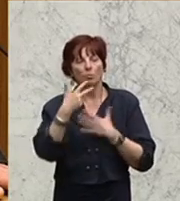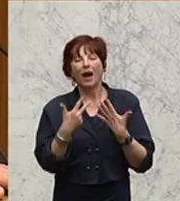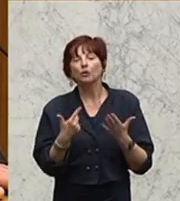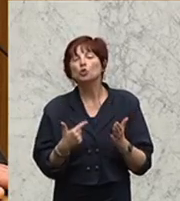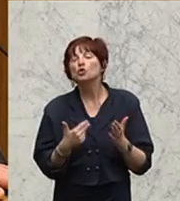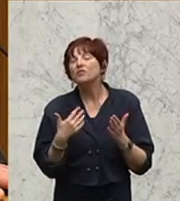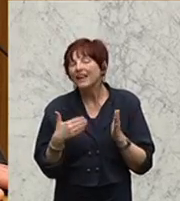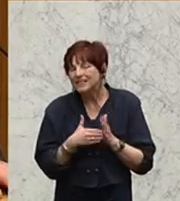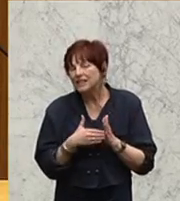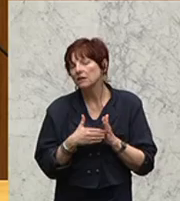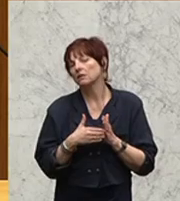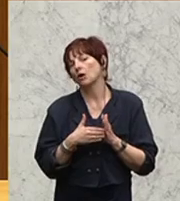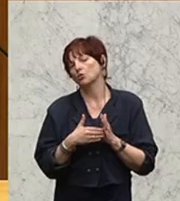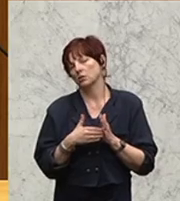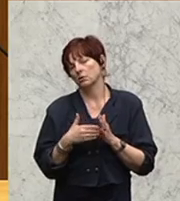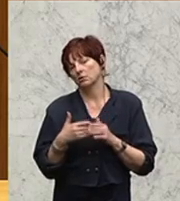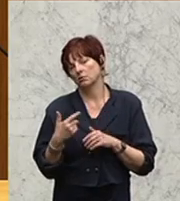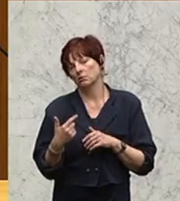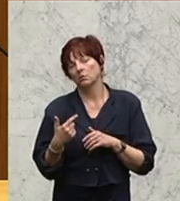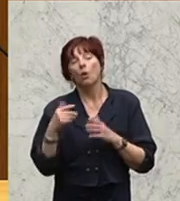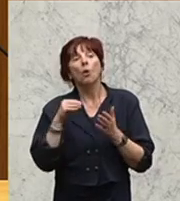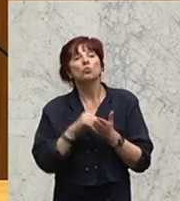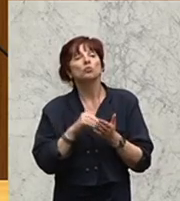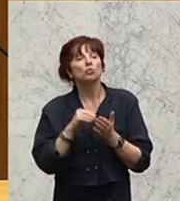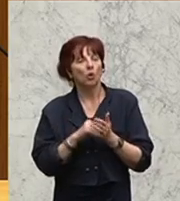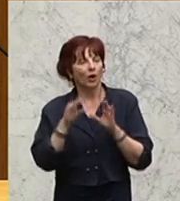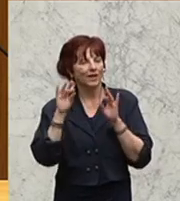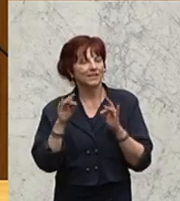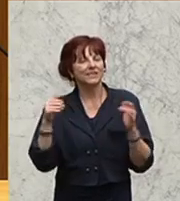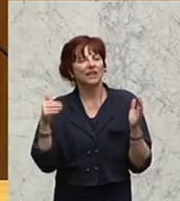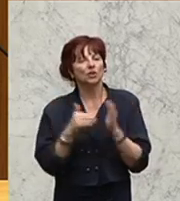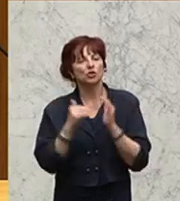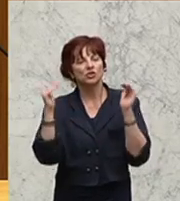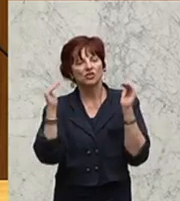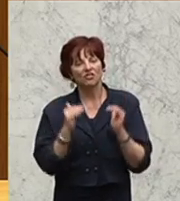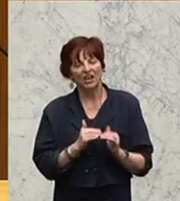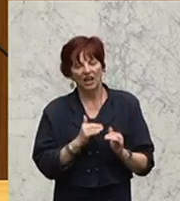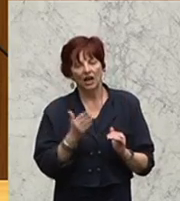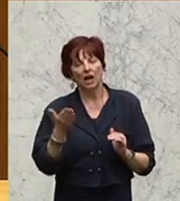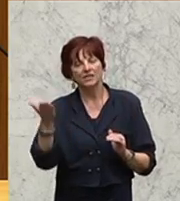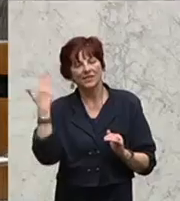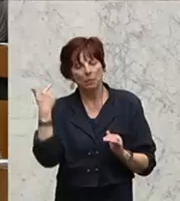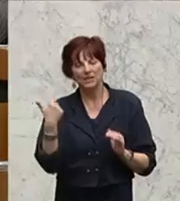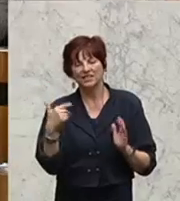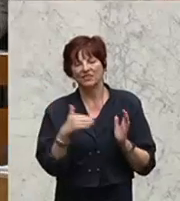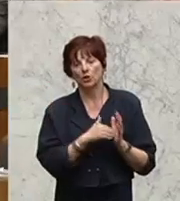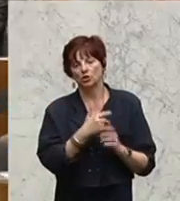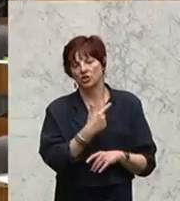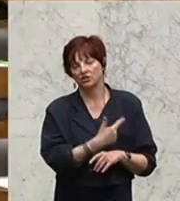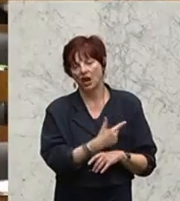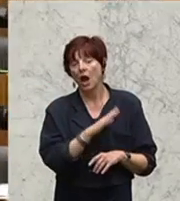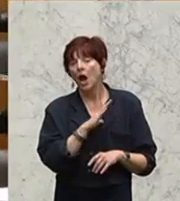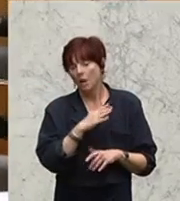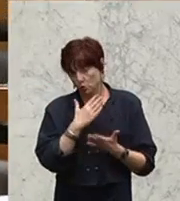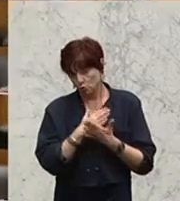.000. Das sind zwar immer noch um 10.000 weniger als im Jahr 2002, aber immerhin